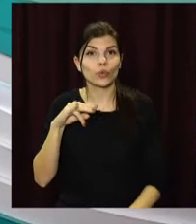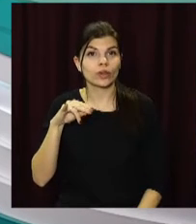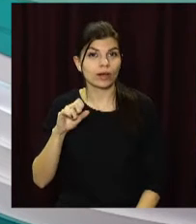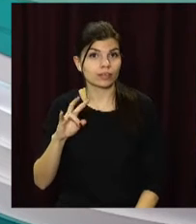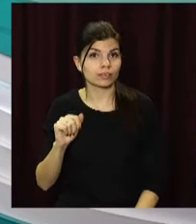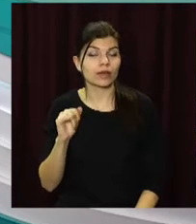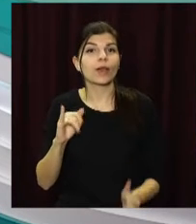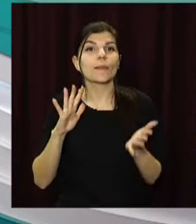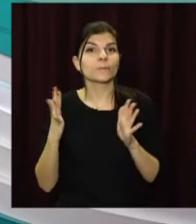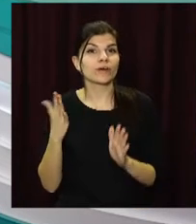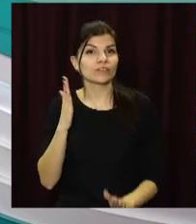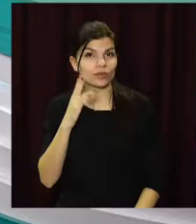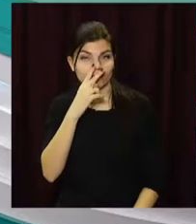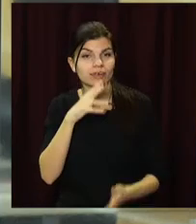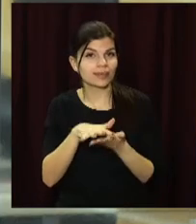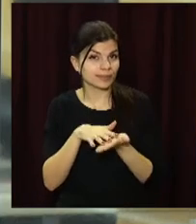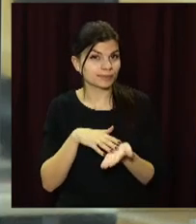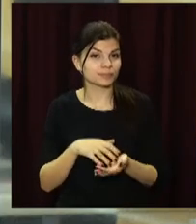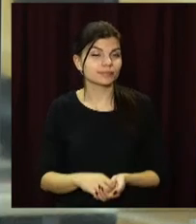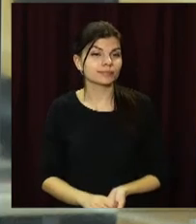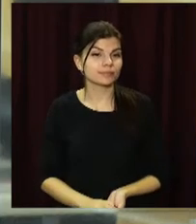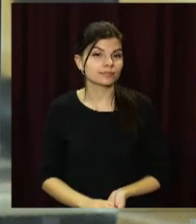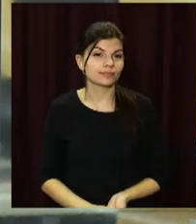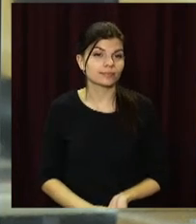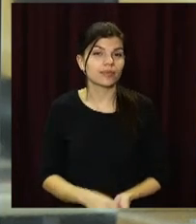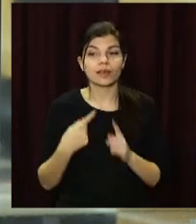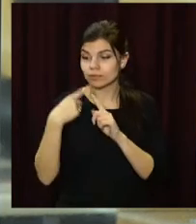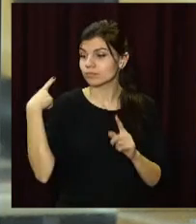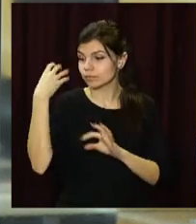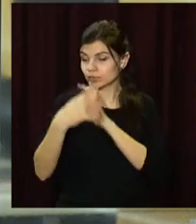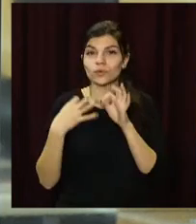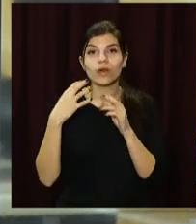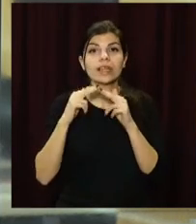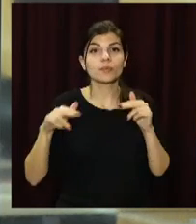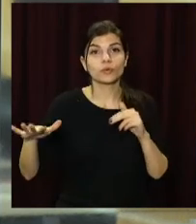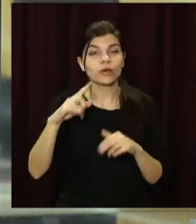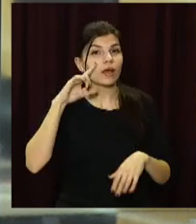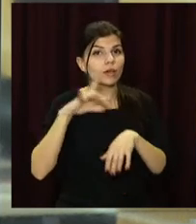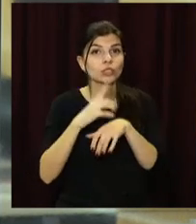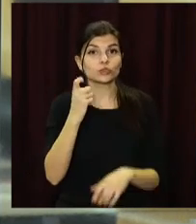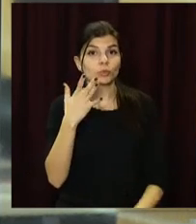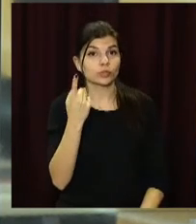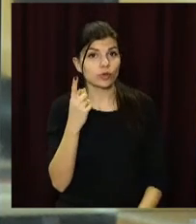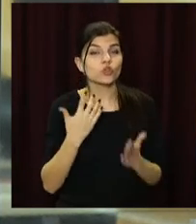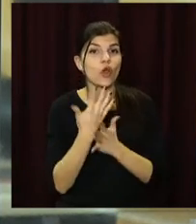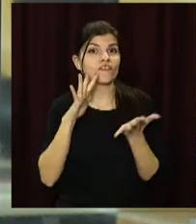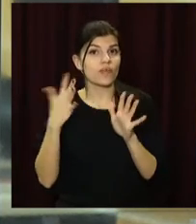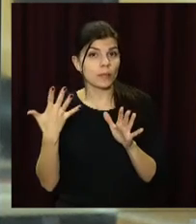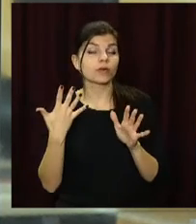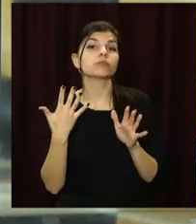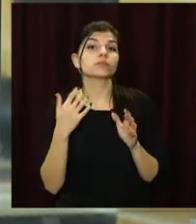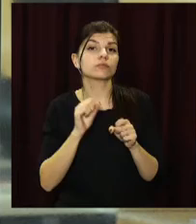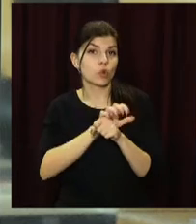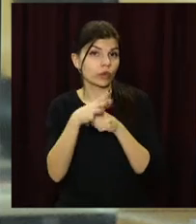Пуговкіна. І про події вівторка – дивіться далі. За минулу добу на Дніпропетровщині виявили 151 новий випадок COVID